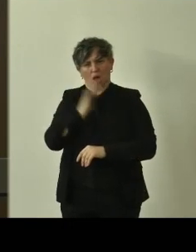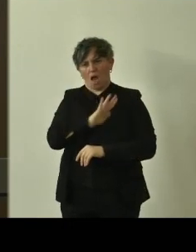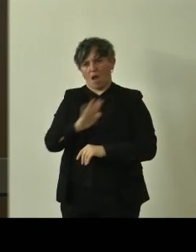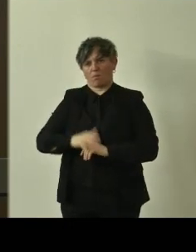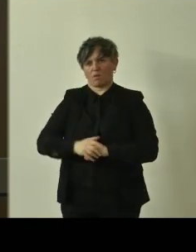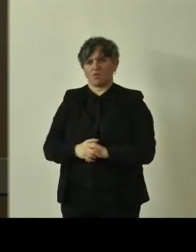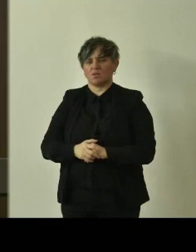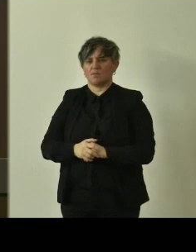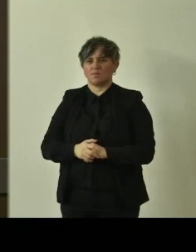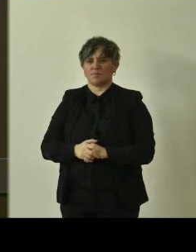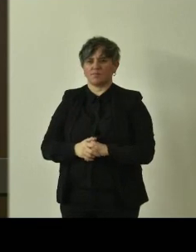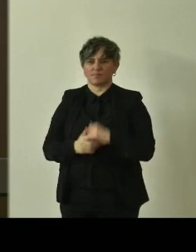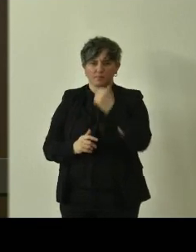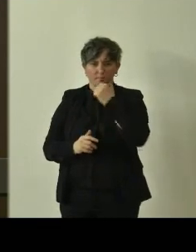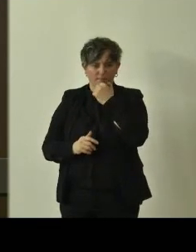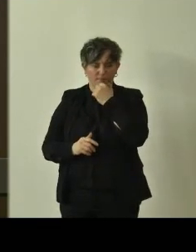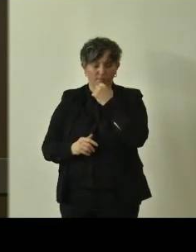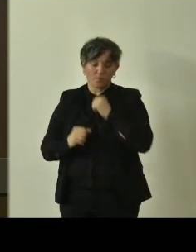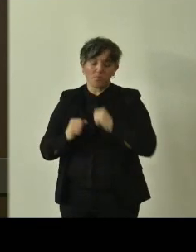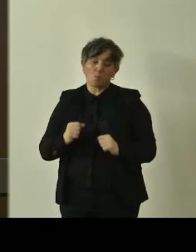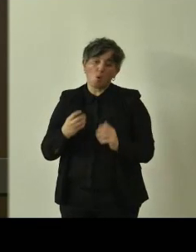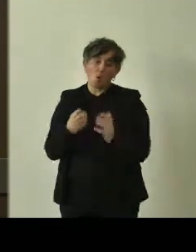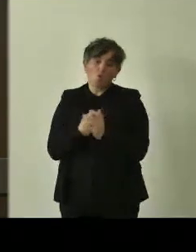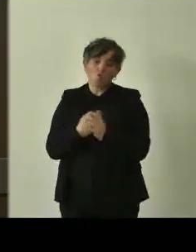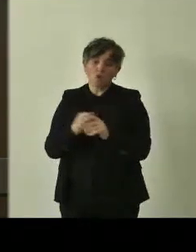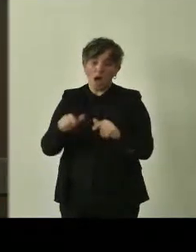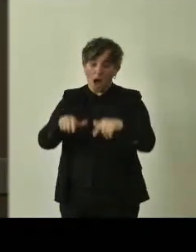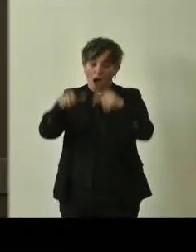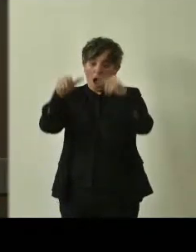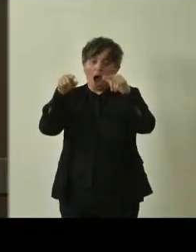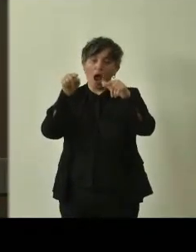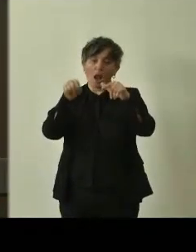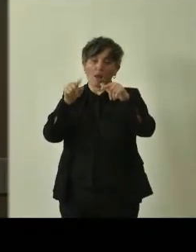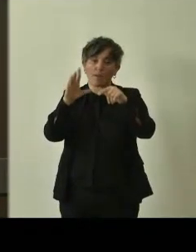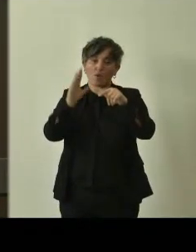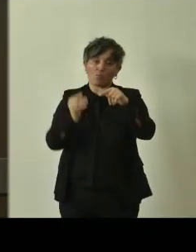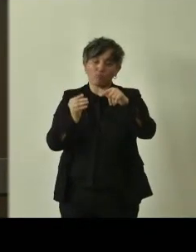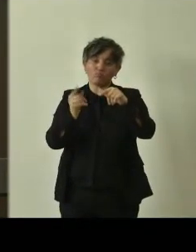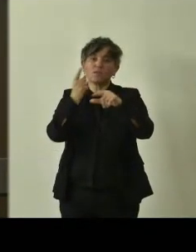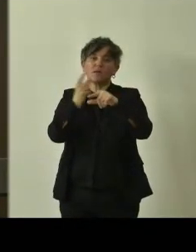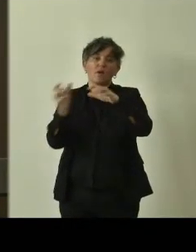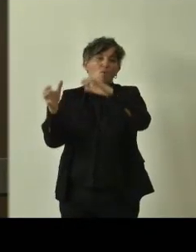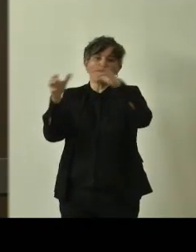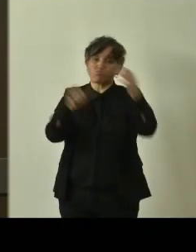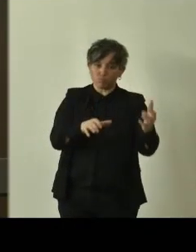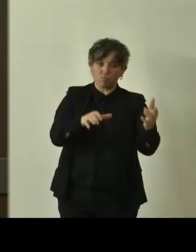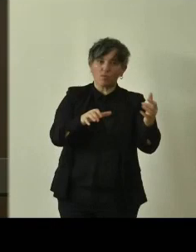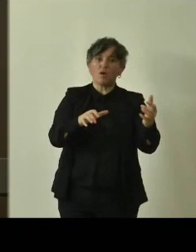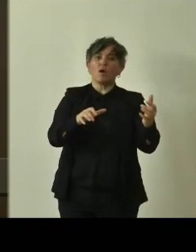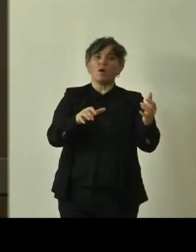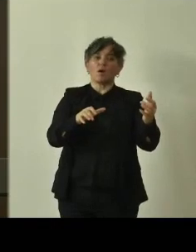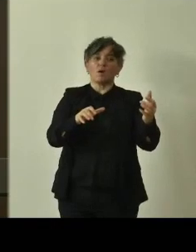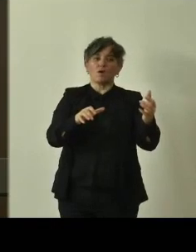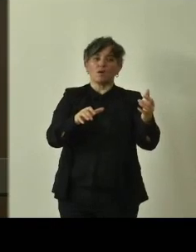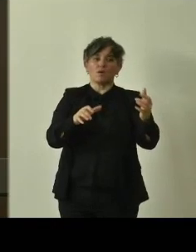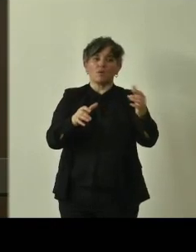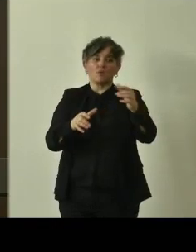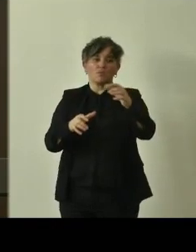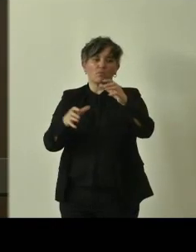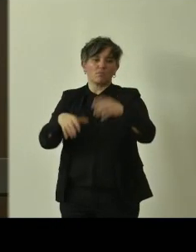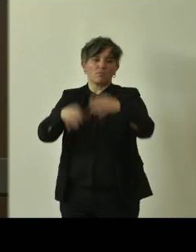A volte però capita che questi alberi vadano anche abbattuti, perché muoiono, perché purtroppo sono alberi